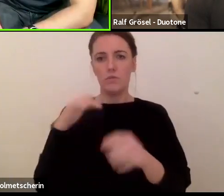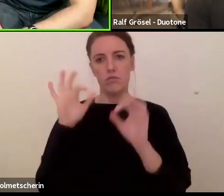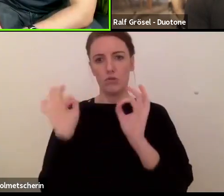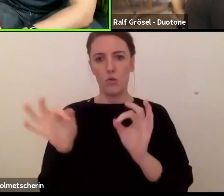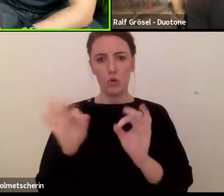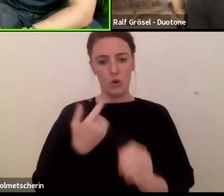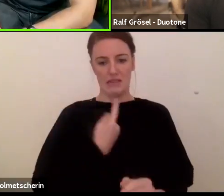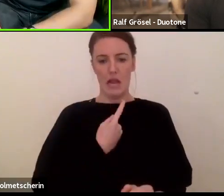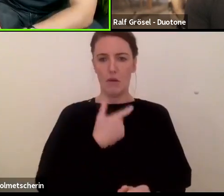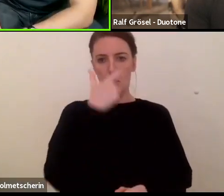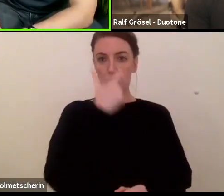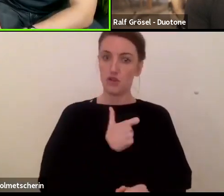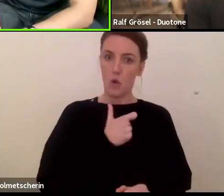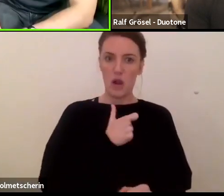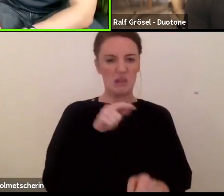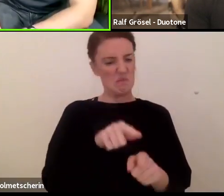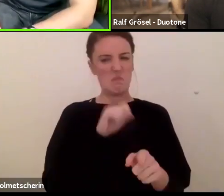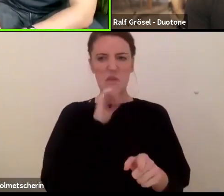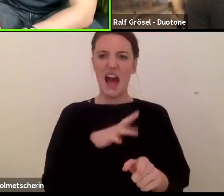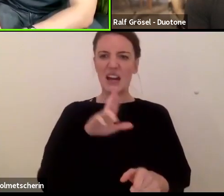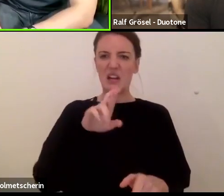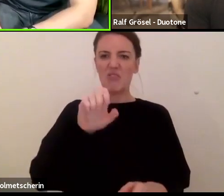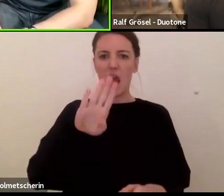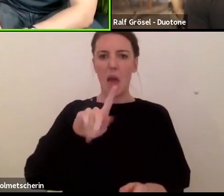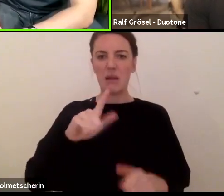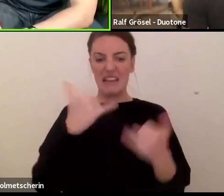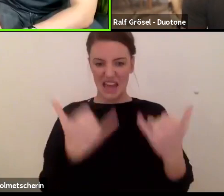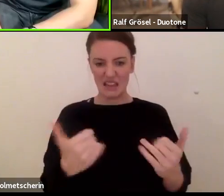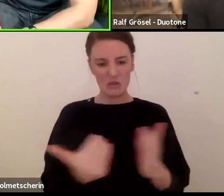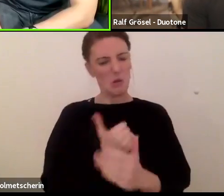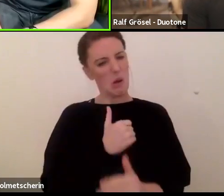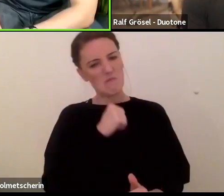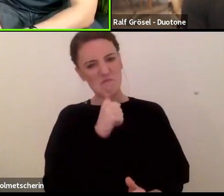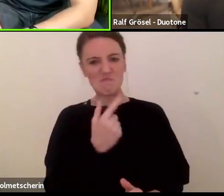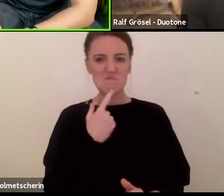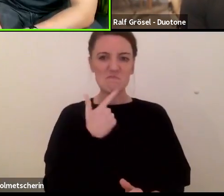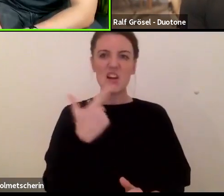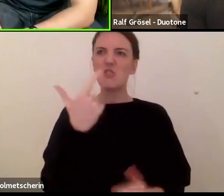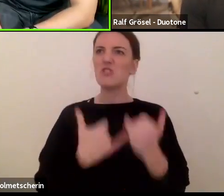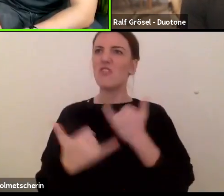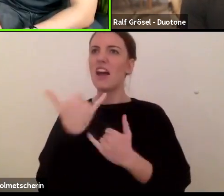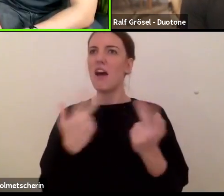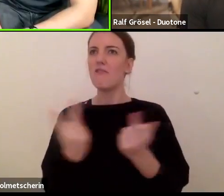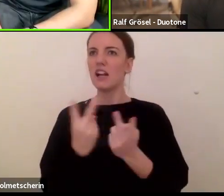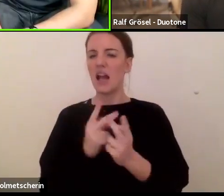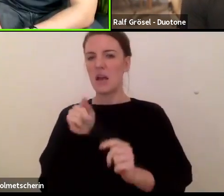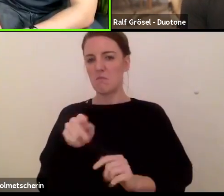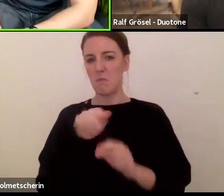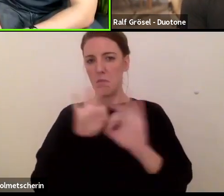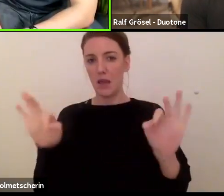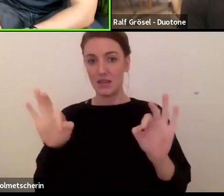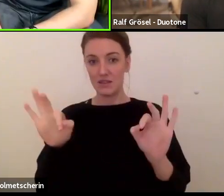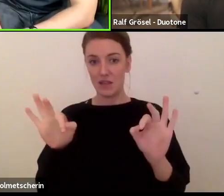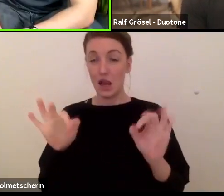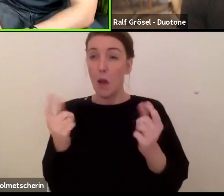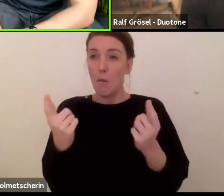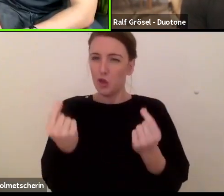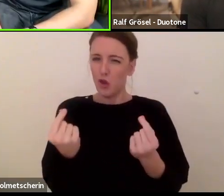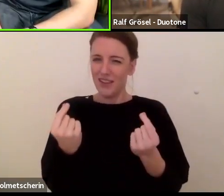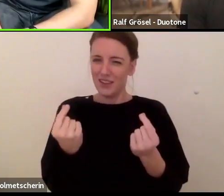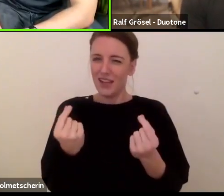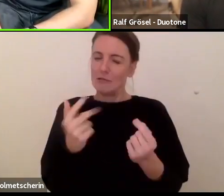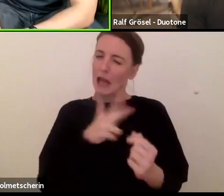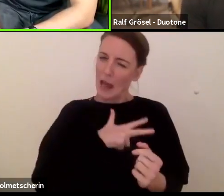als Entwickler jetzt gar nicht so den neuen Rebel und der vor zwei Jahren hat mir vielleicht besser gefallen. Also ist das diese Nuancen, die man da verändert, um vielleicht jetzt einem